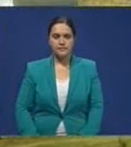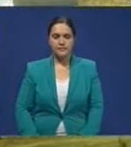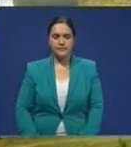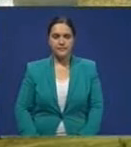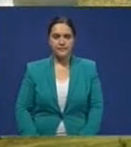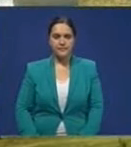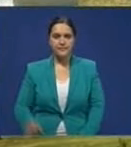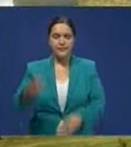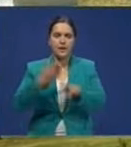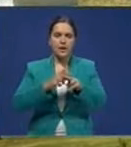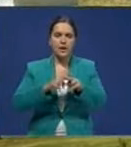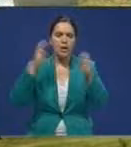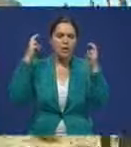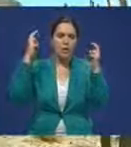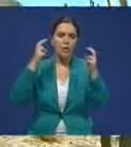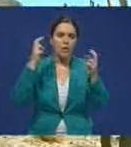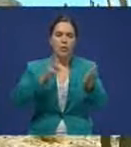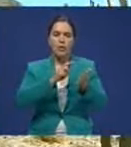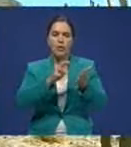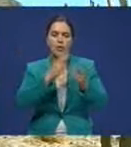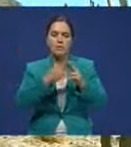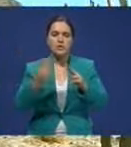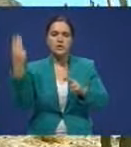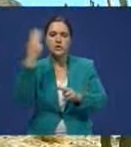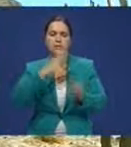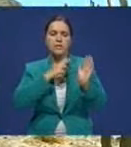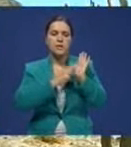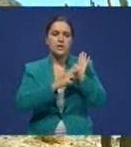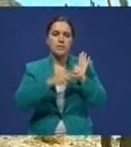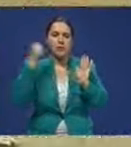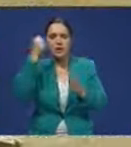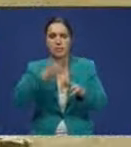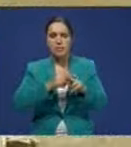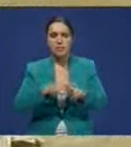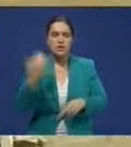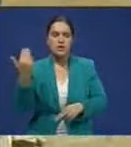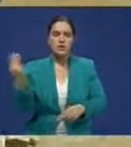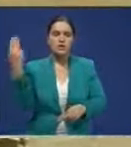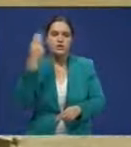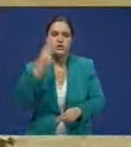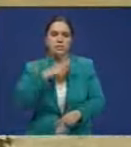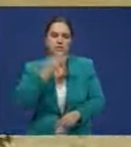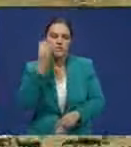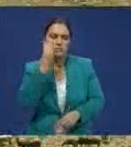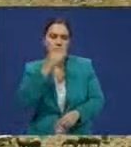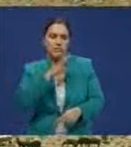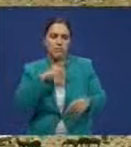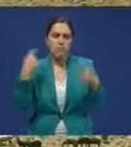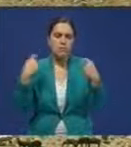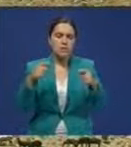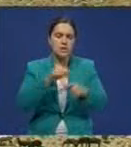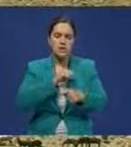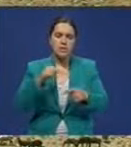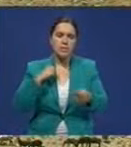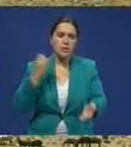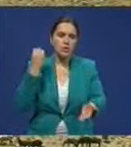Первые каракулеводческие совхозы появились в области в начале 70-х годов. Казалардинский каракул и каракульча уходила с пушных аукционов по самой